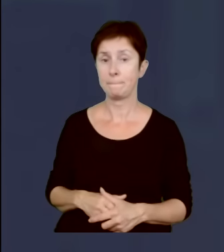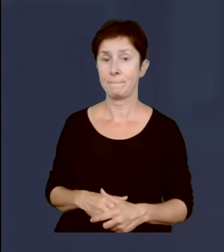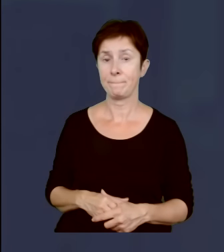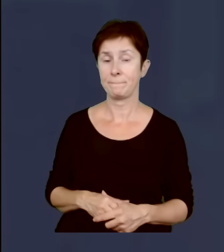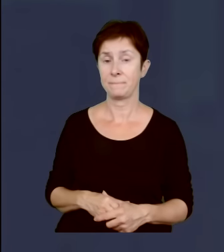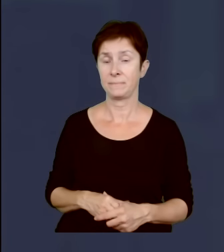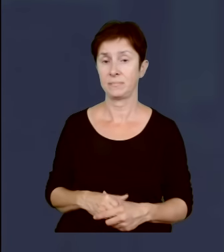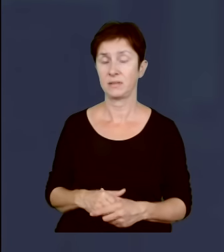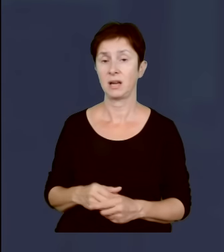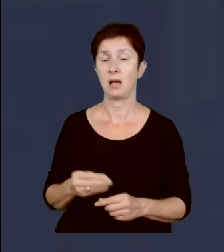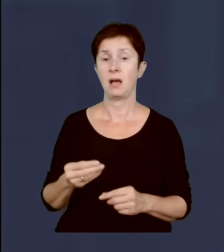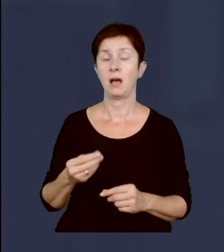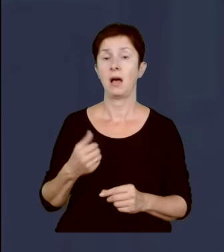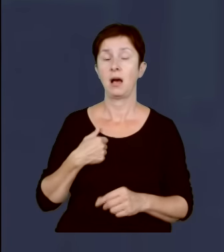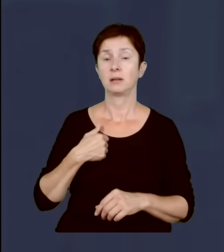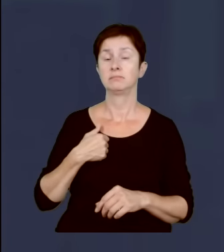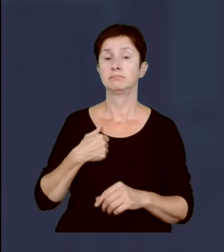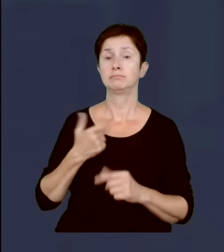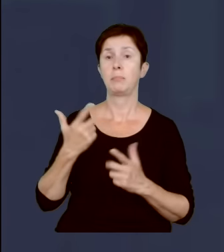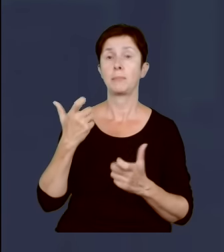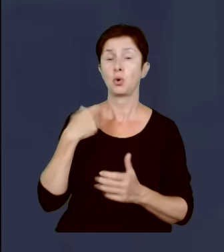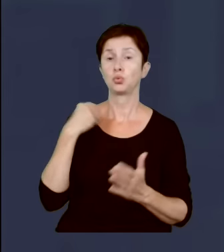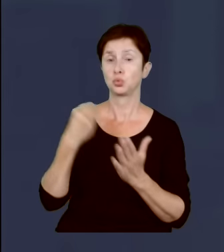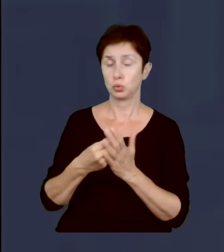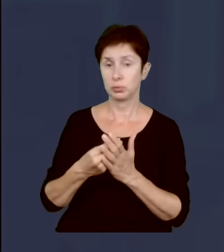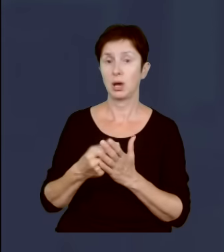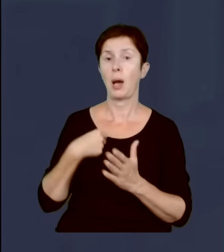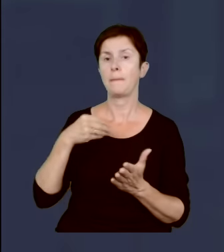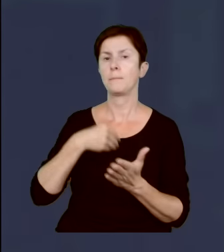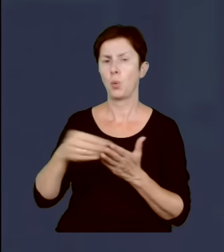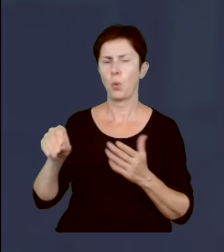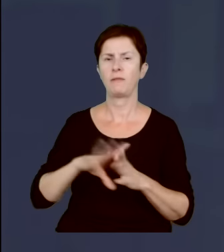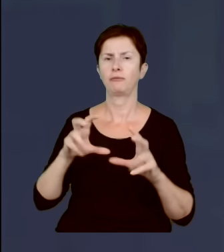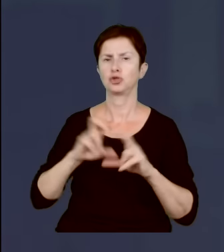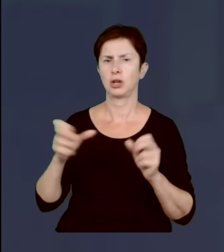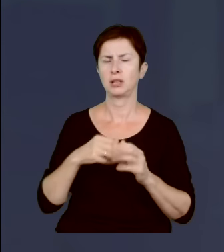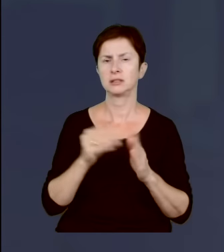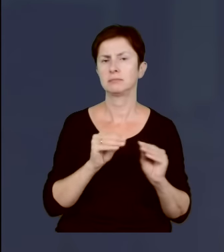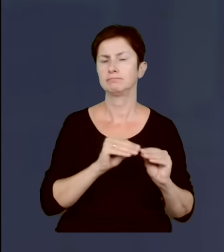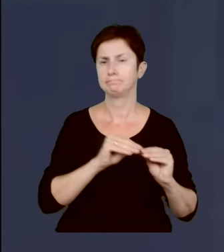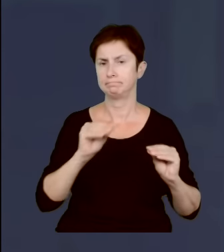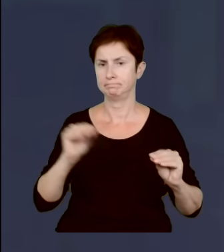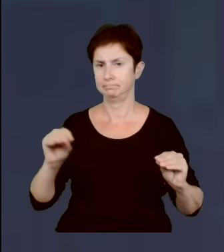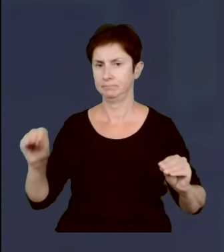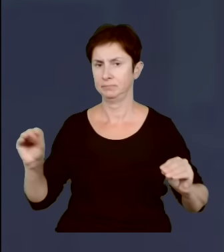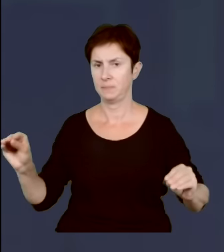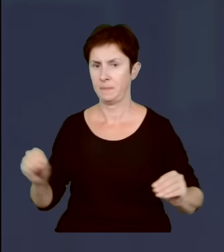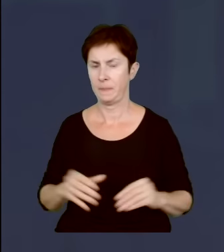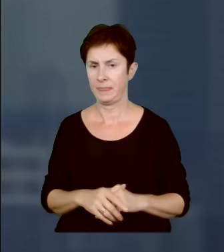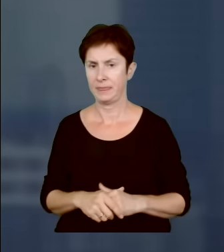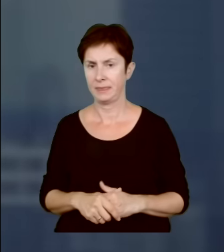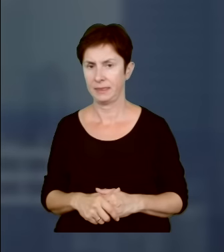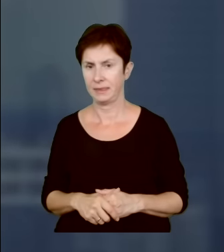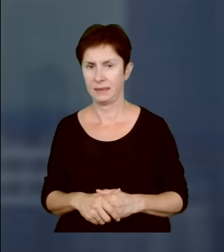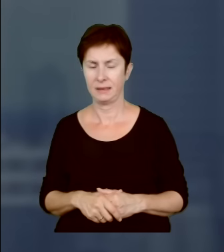dostarczoną broń, to one muszą być rozłożone w czasie. Rozumiem. Po pierwsze trzeba zapłacić zaliczkę. mieć związek, że czego się nie kupuje, a